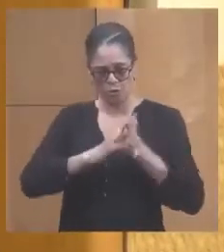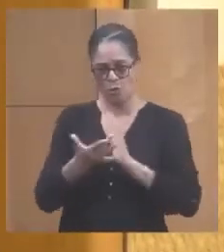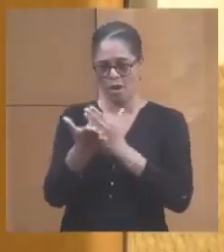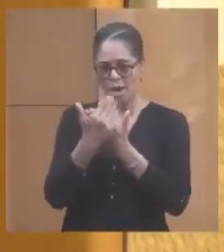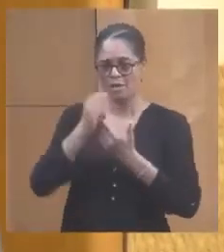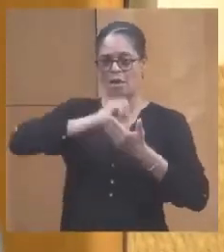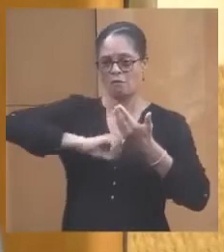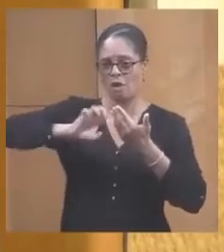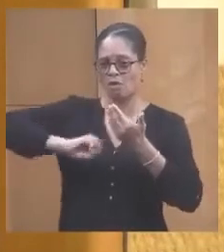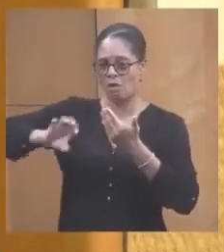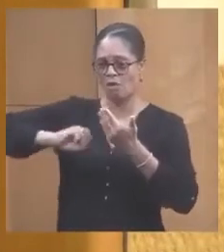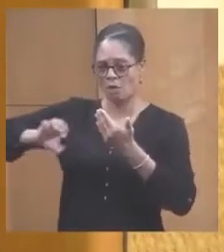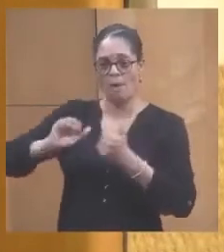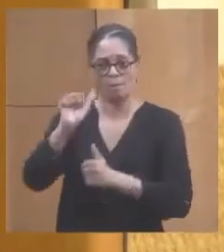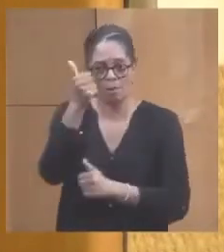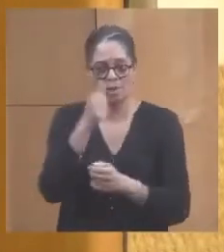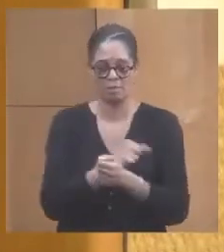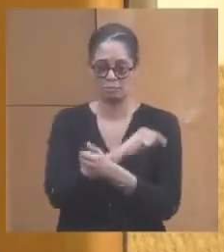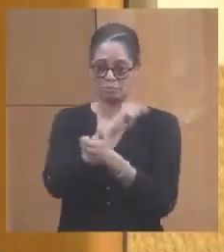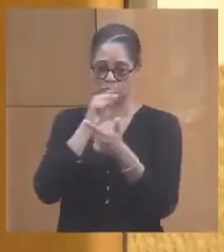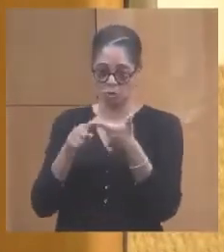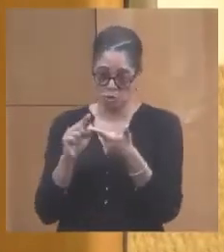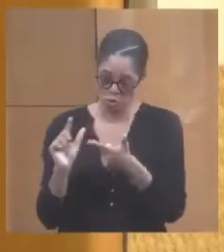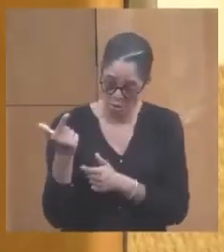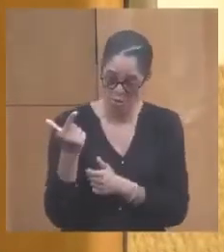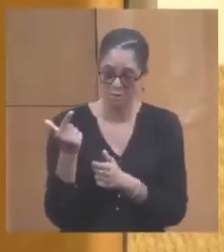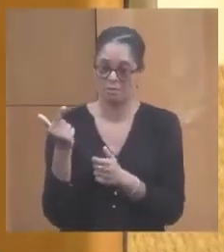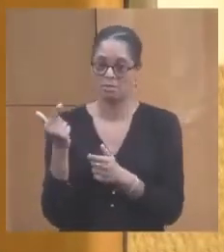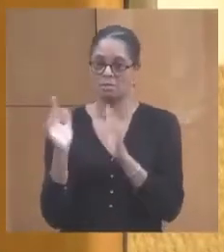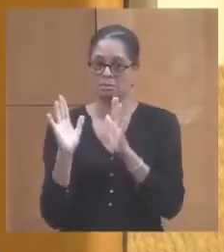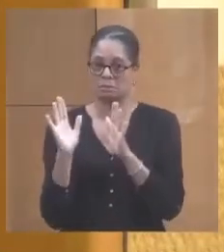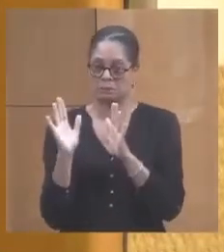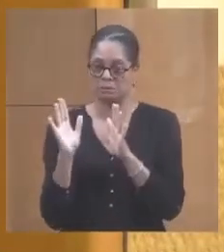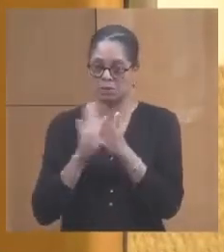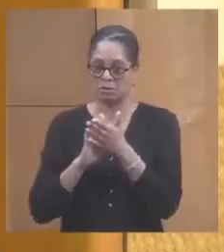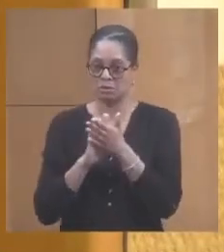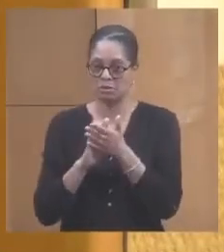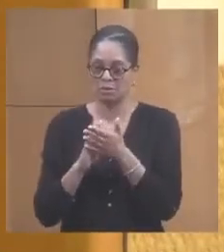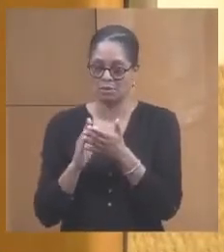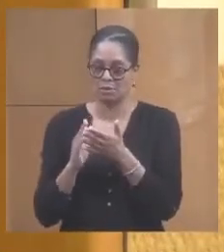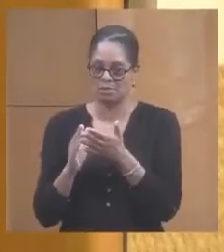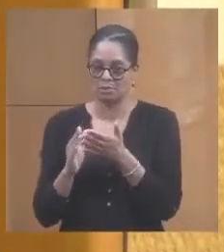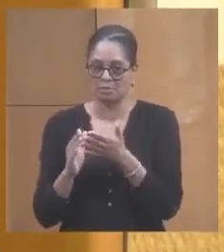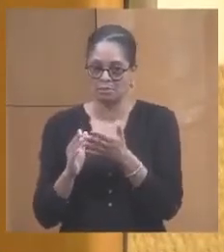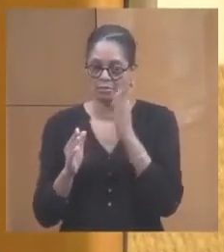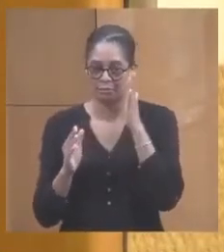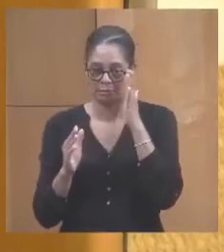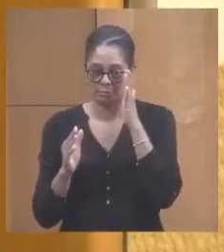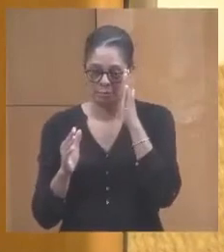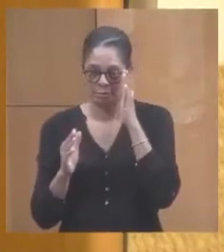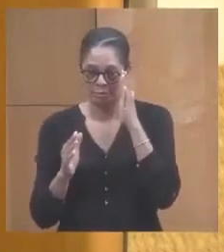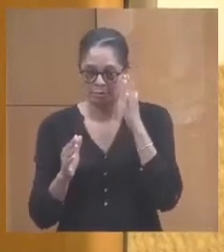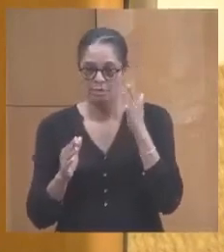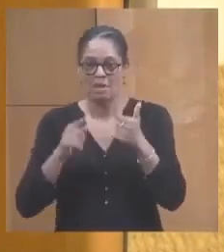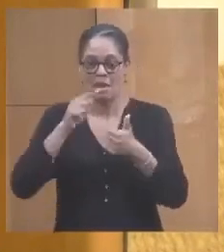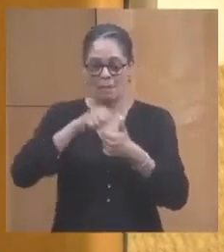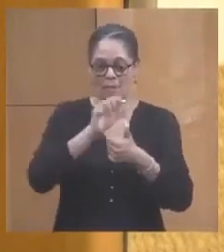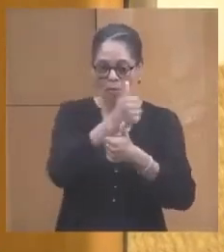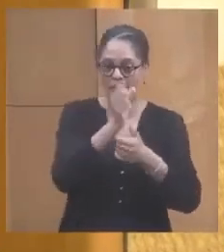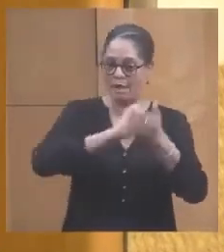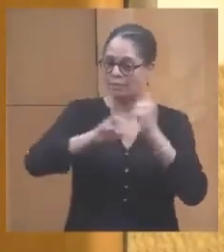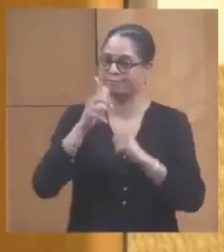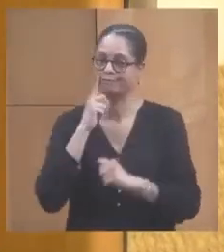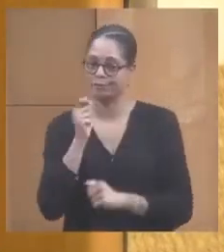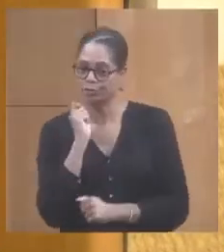adressées une première deuxième sommation et nous sommes maintenant passés à la menace de passer en